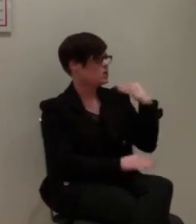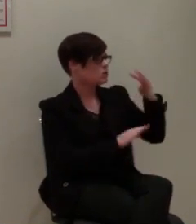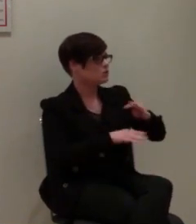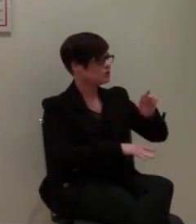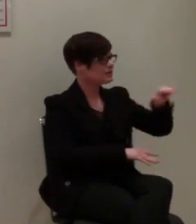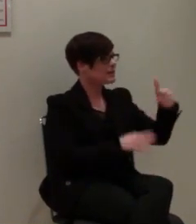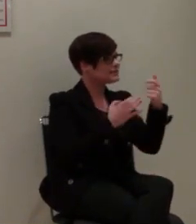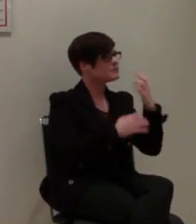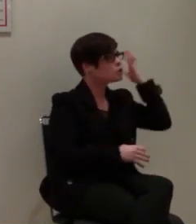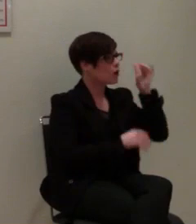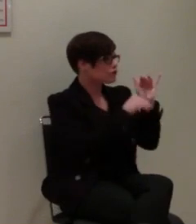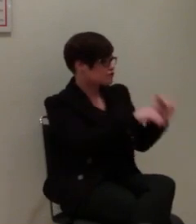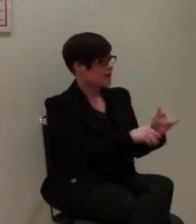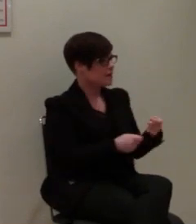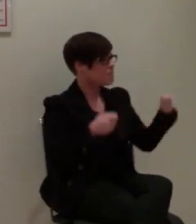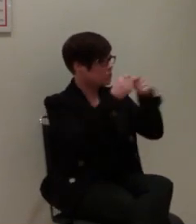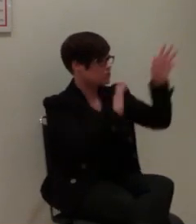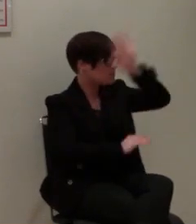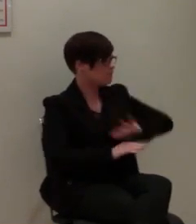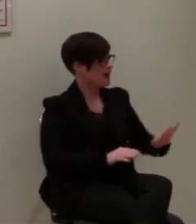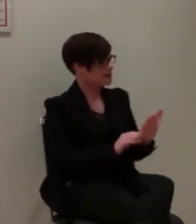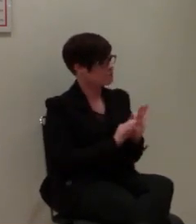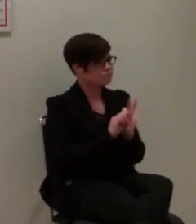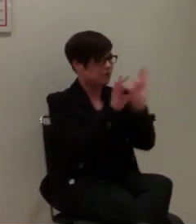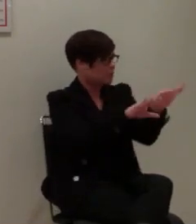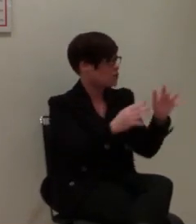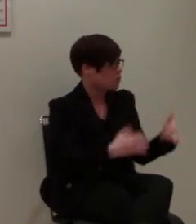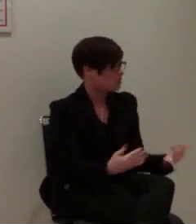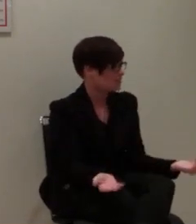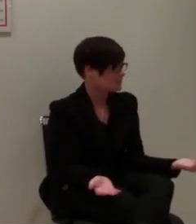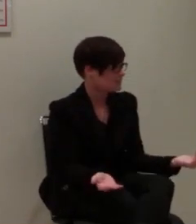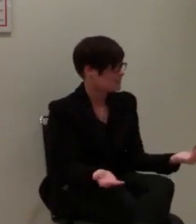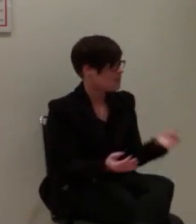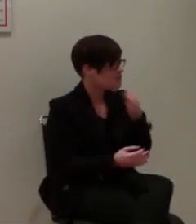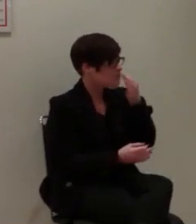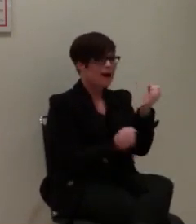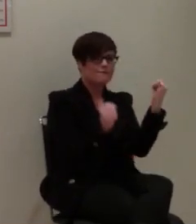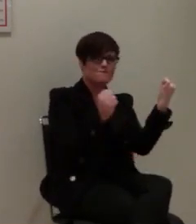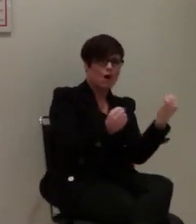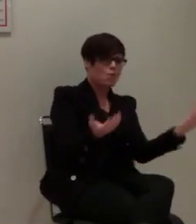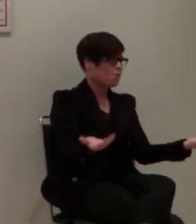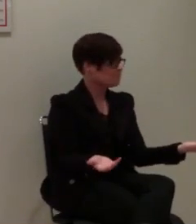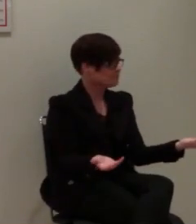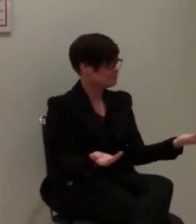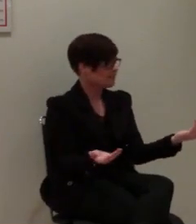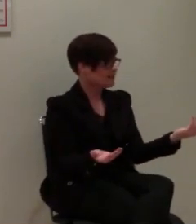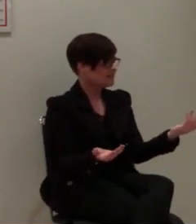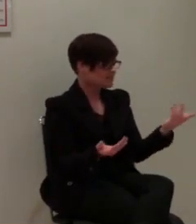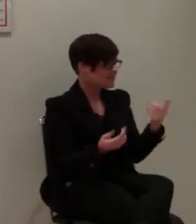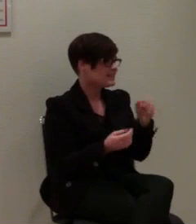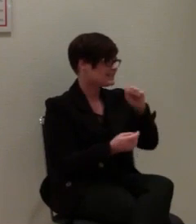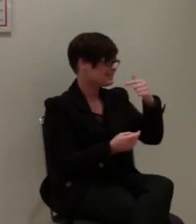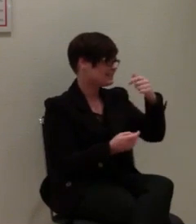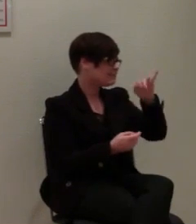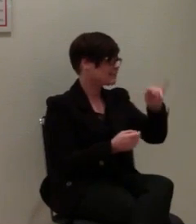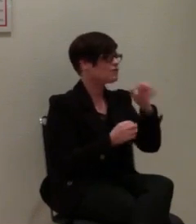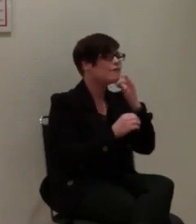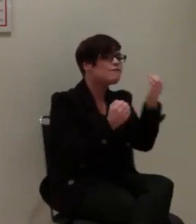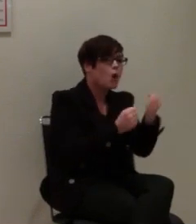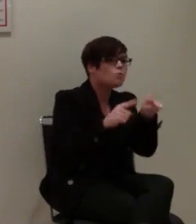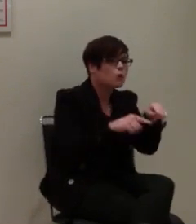Theorie existierten, aber nicht bundesweit eingerichtet waren. Die Frage, warum nicht, gehört zum festen Repertoire von Siegfried Steiger.